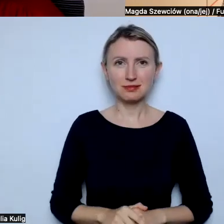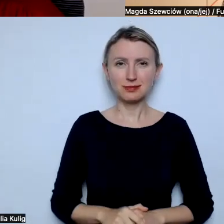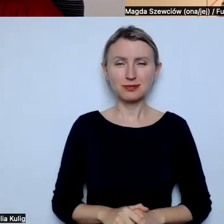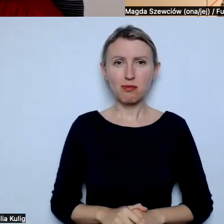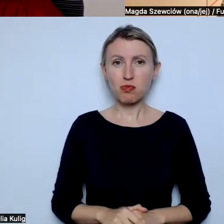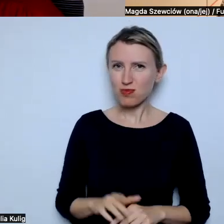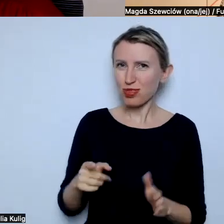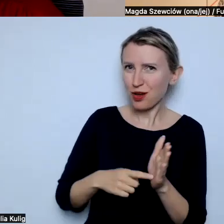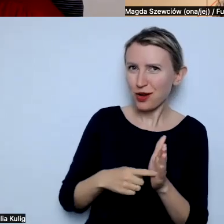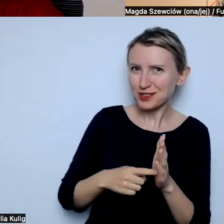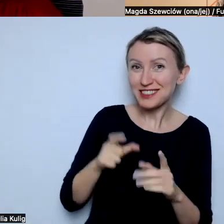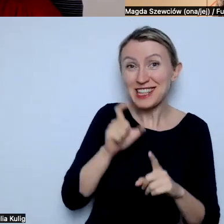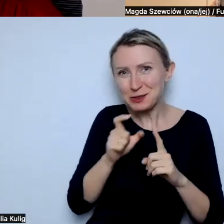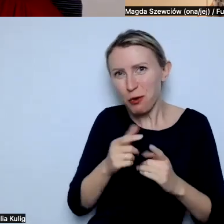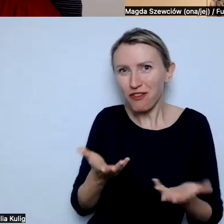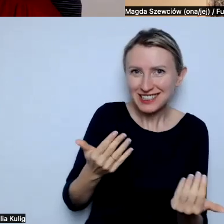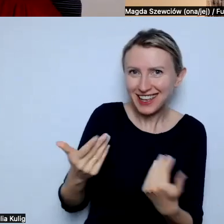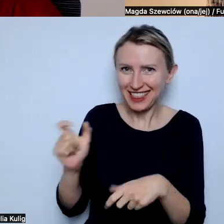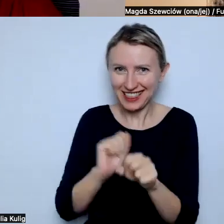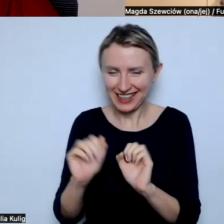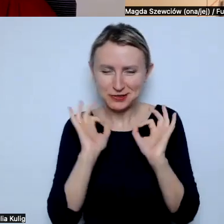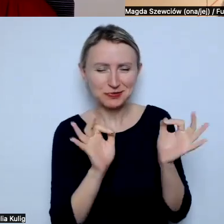Czyli jednak są słowa na zachętę, bardzo się cieszę. Tak!